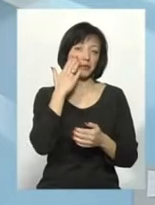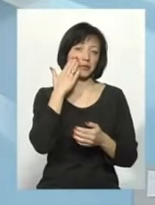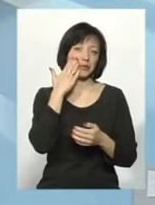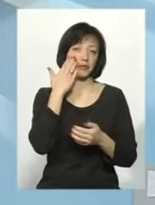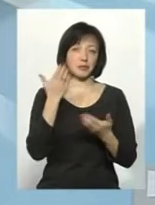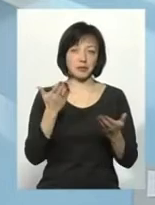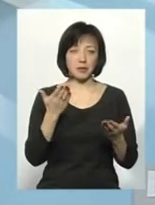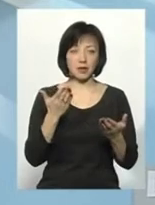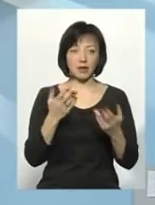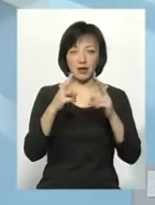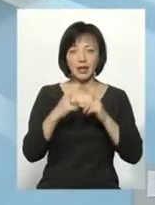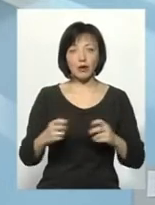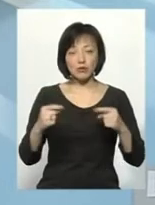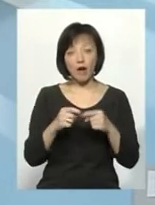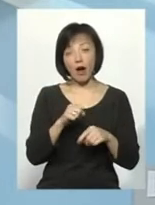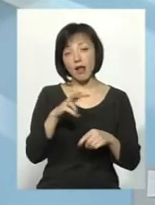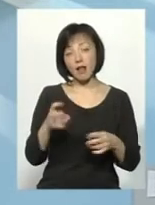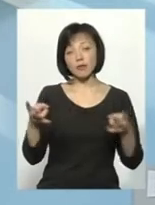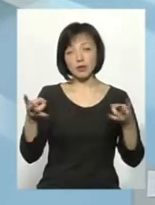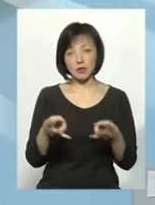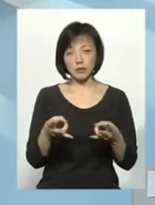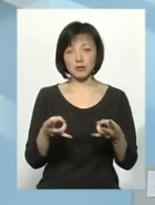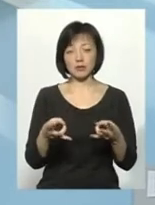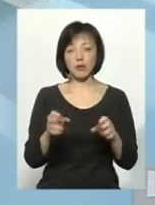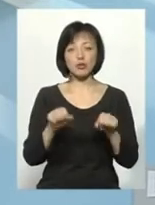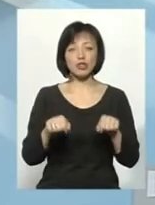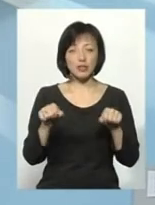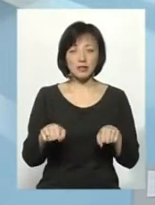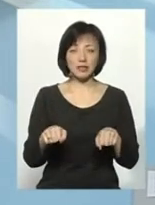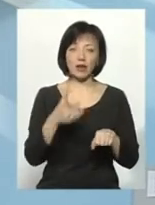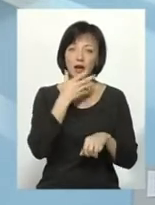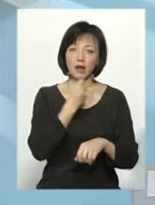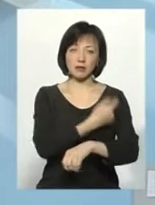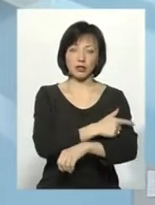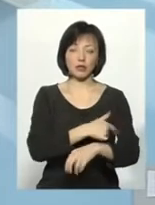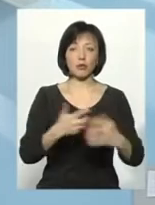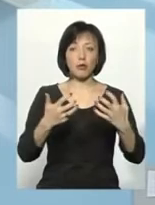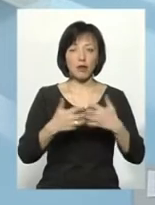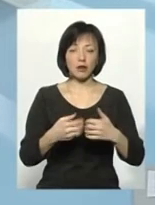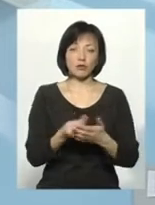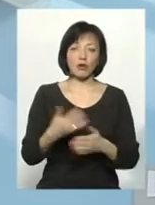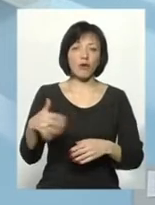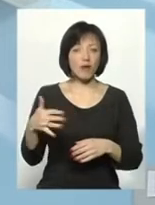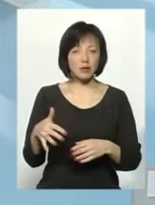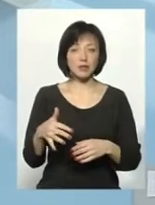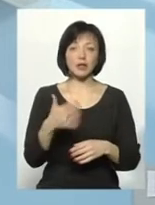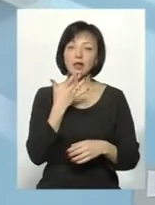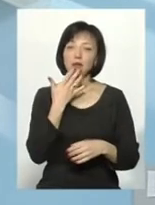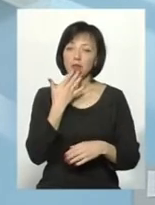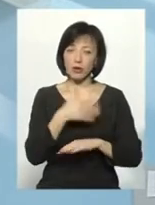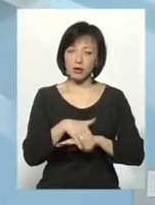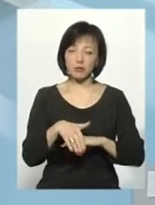на слух діагностувати, але, звичайно, їх можливості з гарним медичним обладнанням, дороговартісним, імпортним,